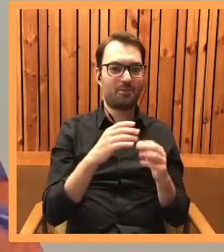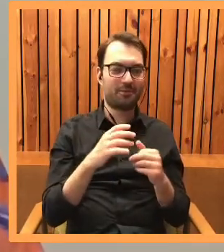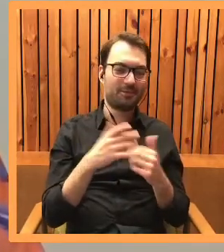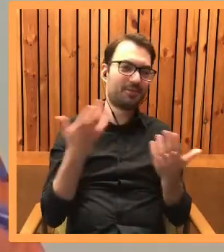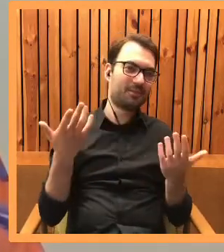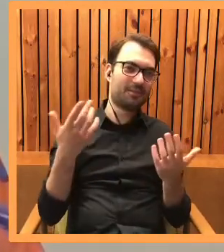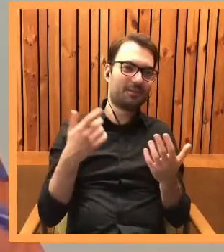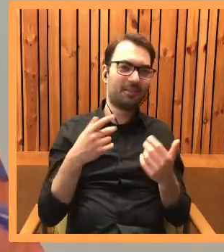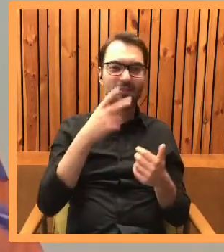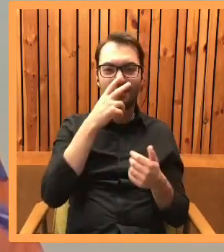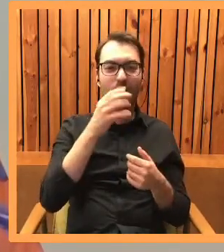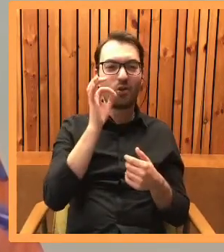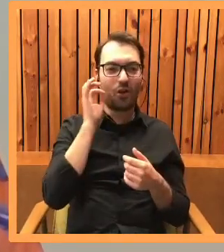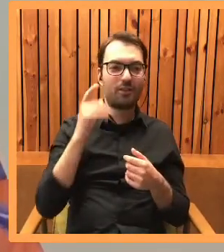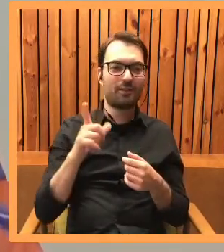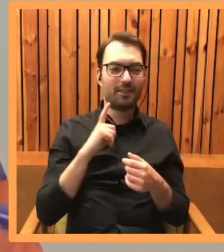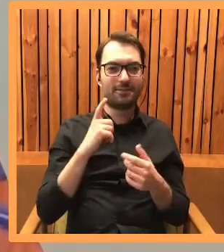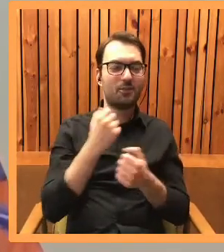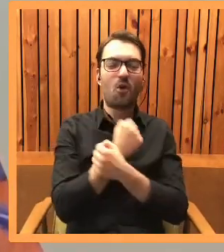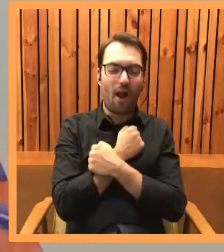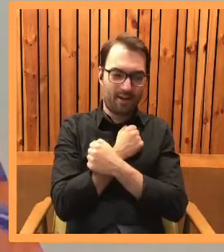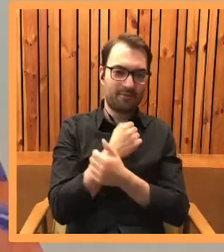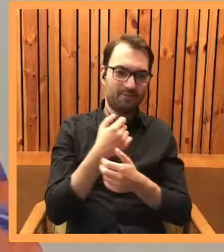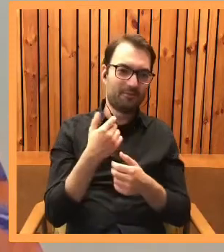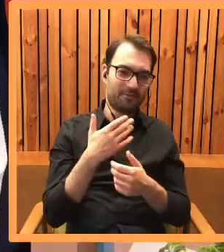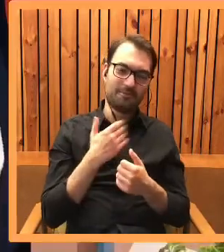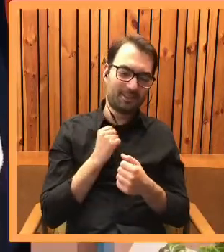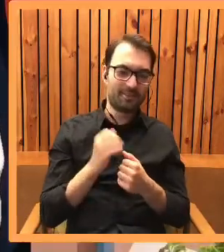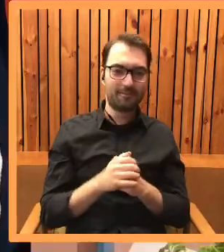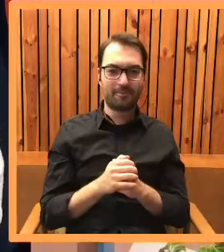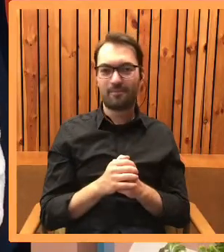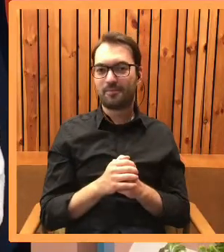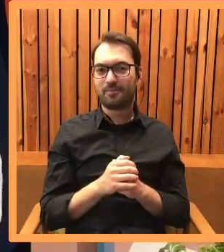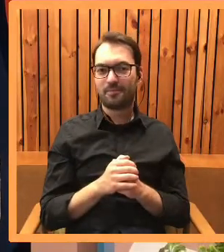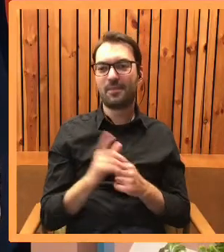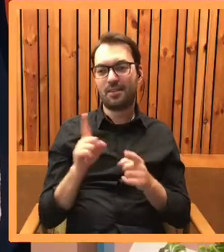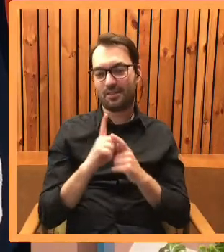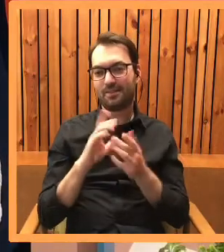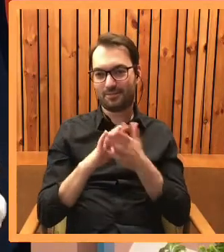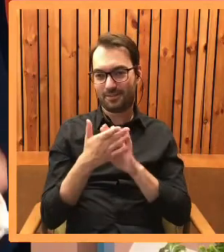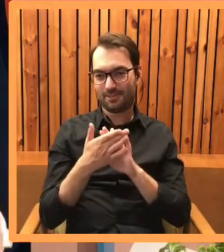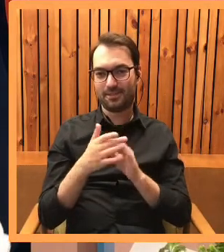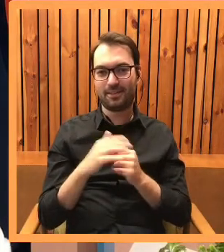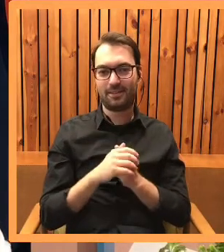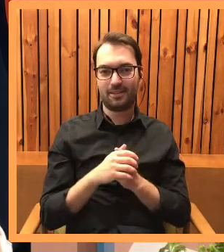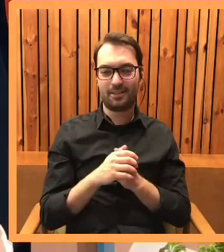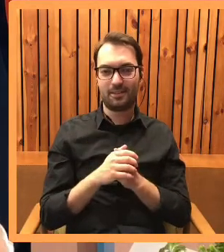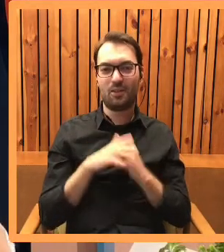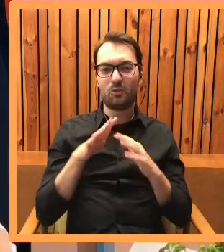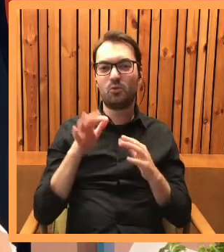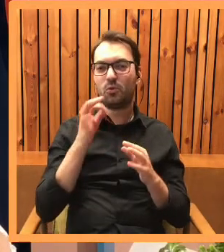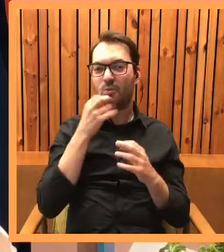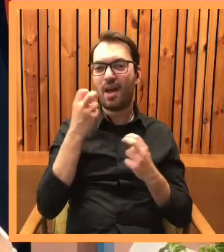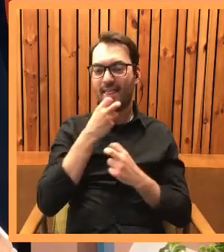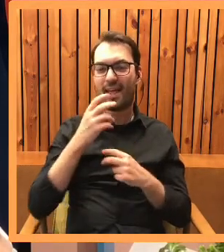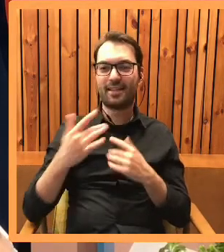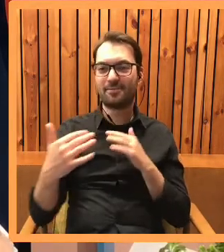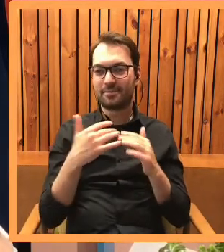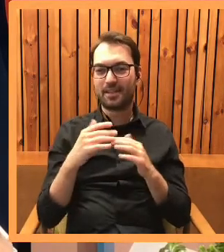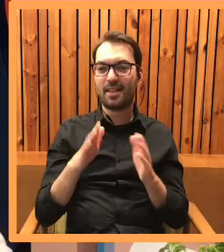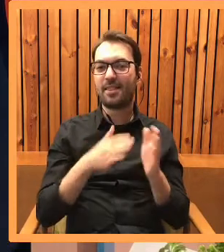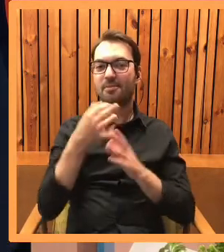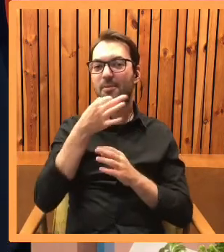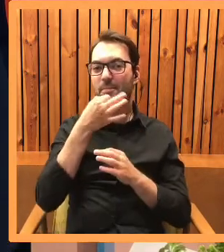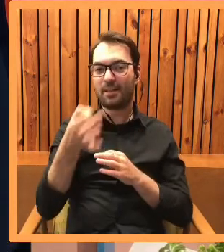No i naprawdę widać, że te koty nas lubią i kochają. To działa w dwie strony faktycznie. Przekazujemy sobie masę dobrej energii. Pytanie